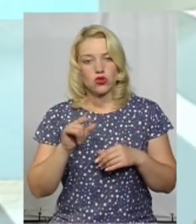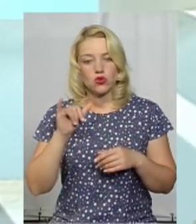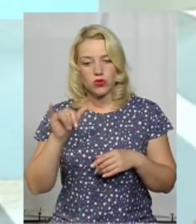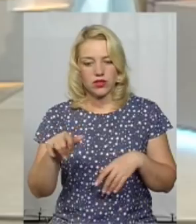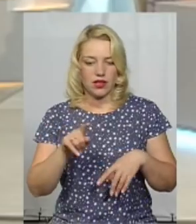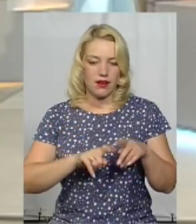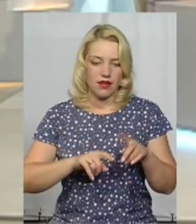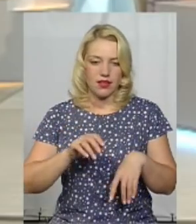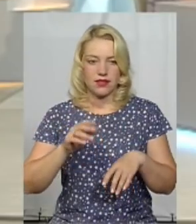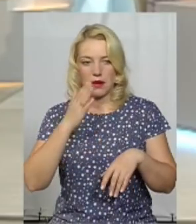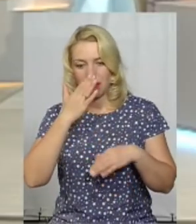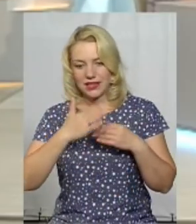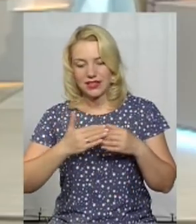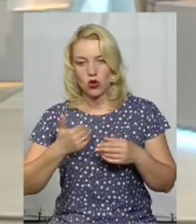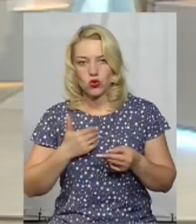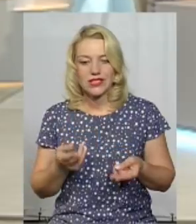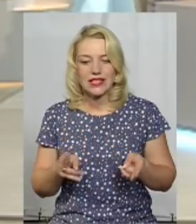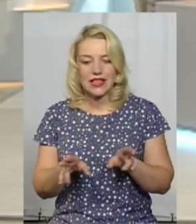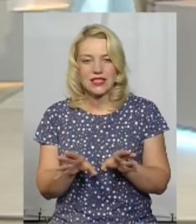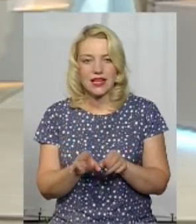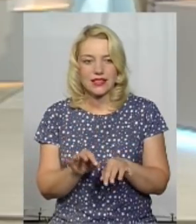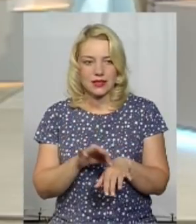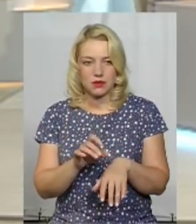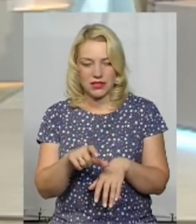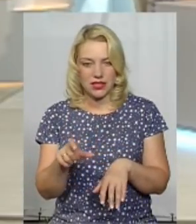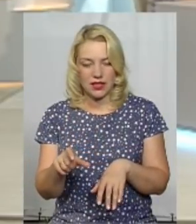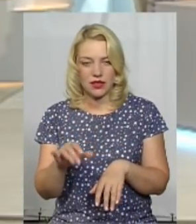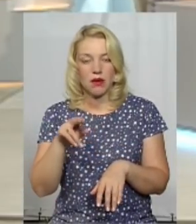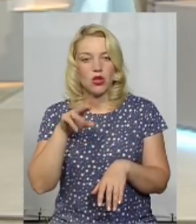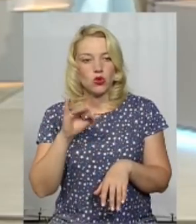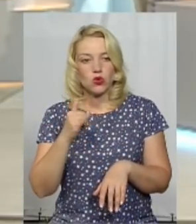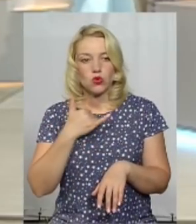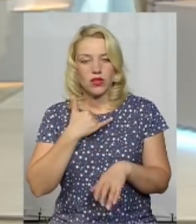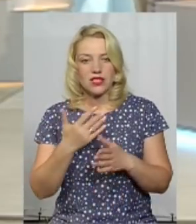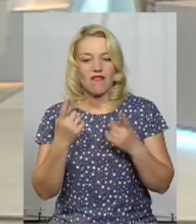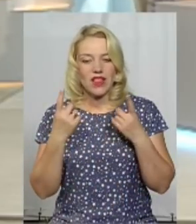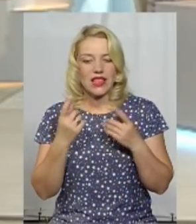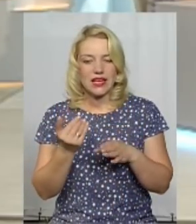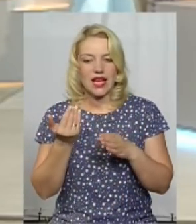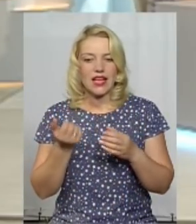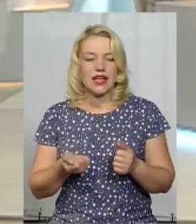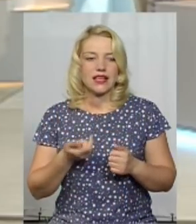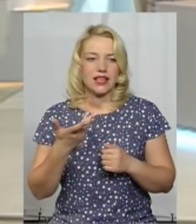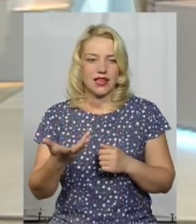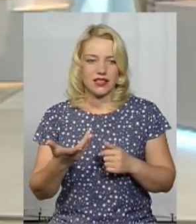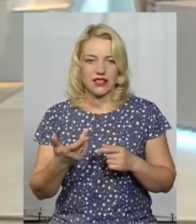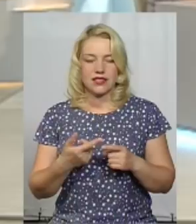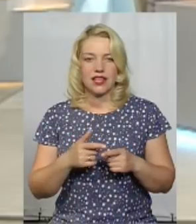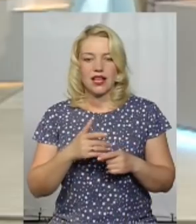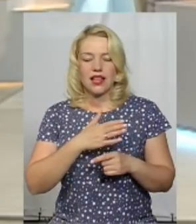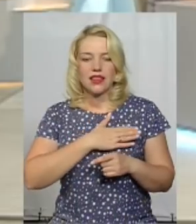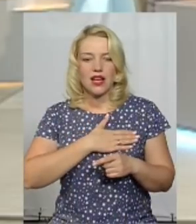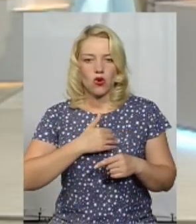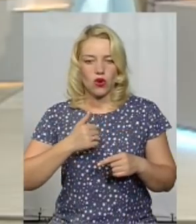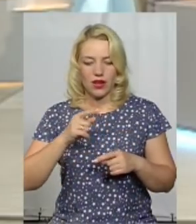рідні та близькі хочуть залишатися з пацієнтами, з підлеглими, то у нас велика кількість рідних навіть не хочуть